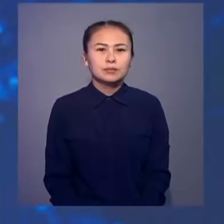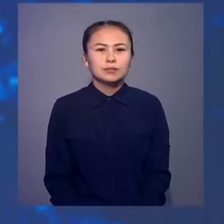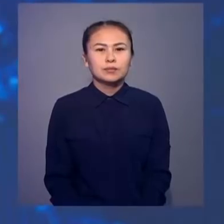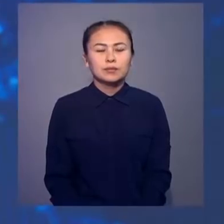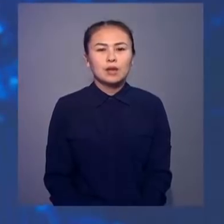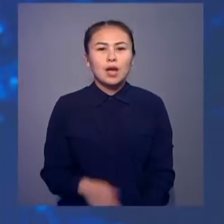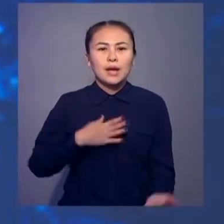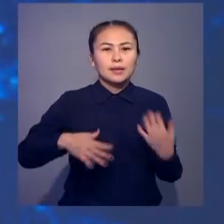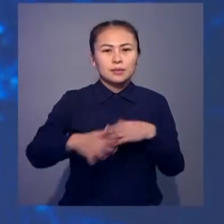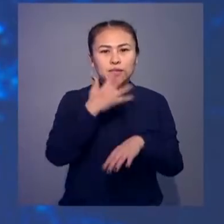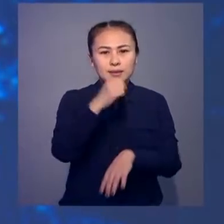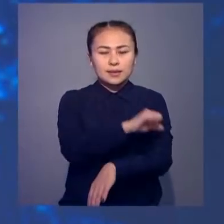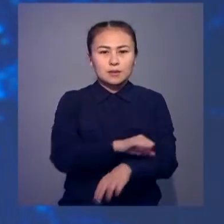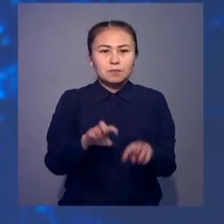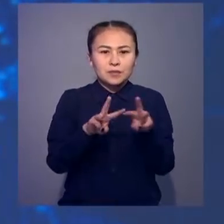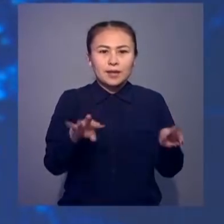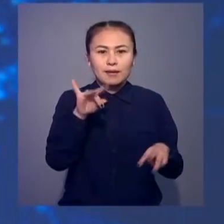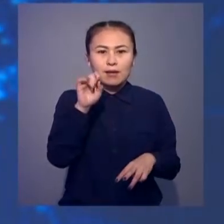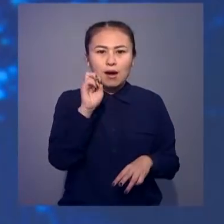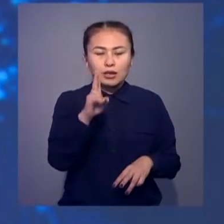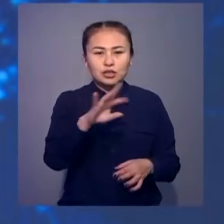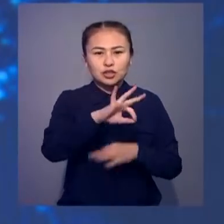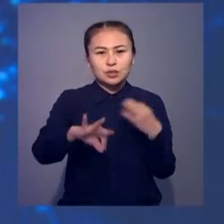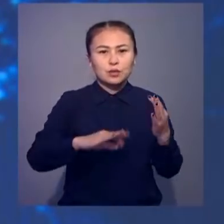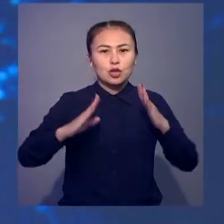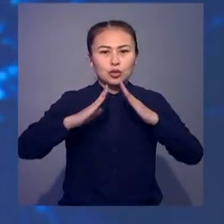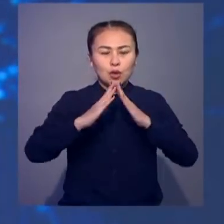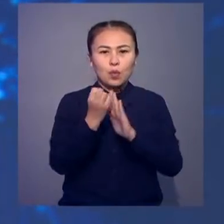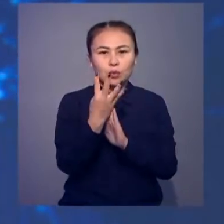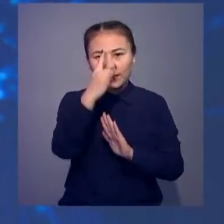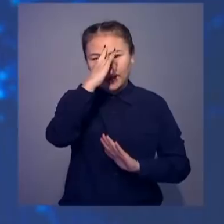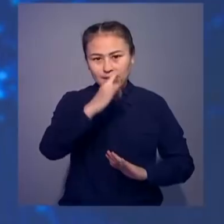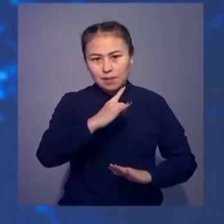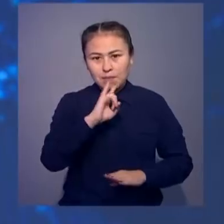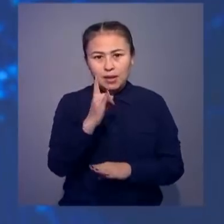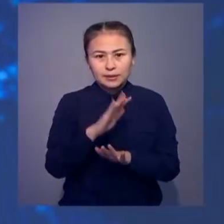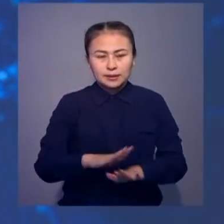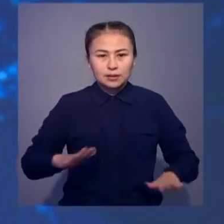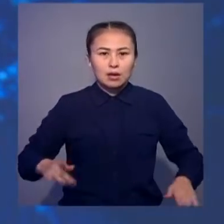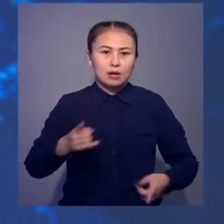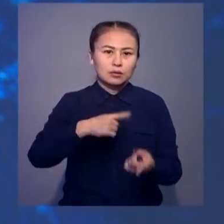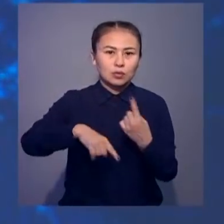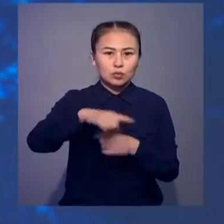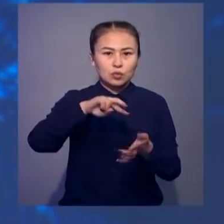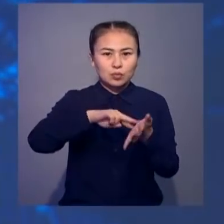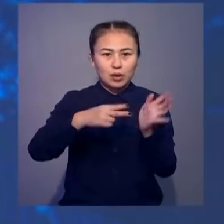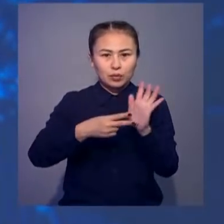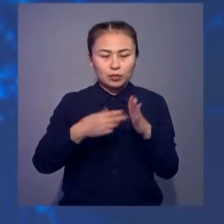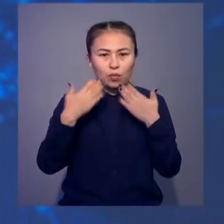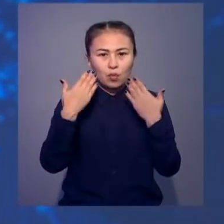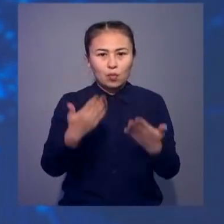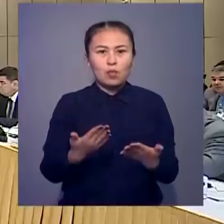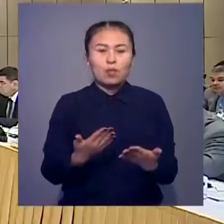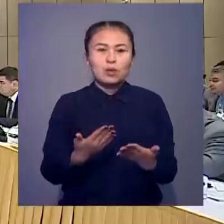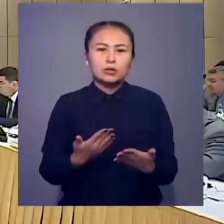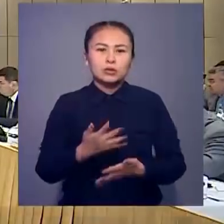Еліміздің сұртқыстер министерлігі Ирактағы жетіндер үйінен 14 қазақстандық баланы елге қайтаруды жоспарлабы